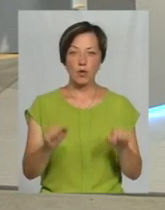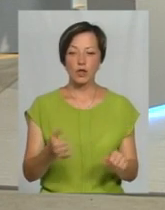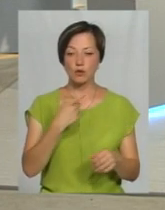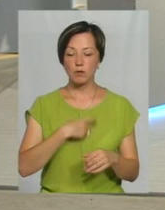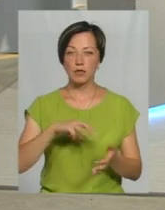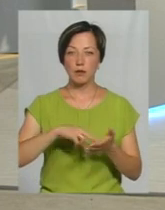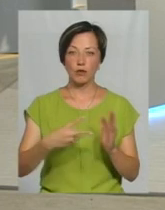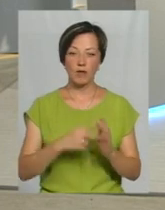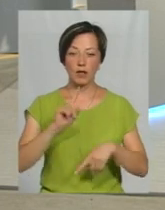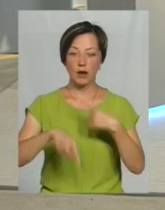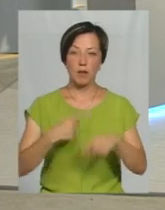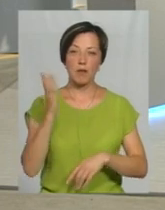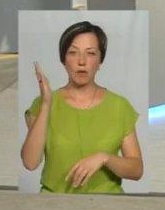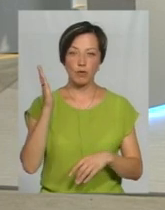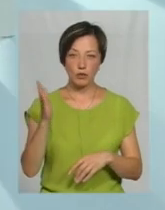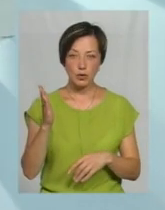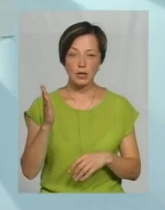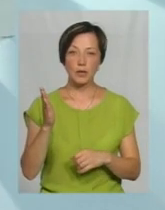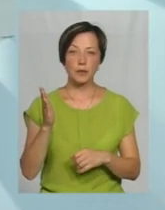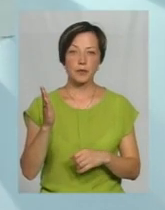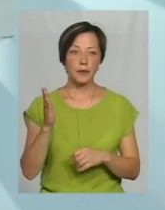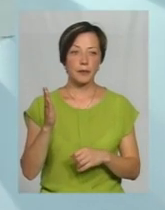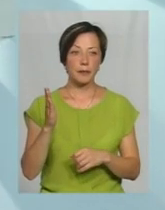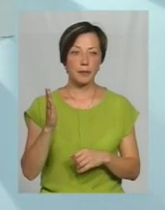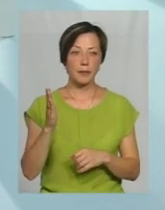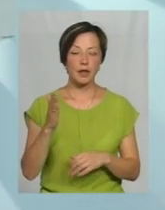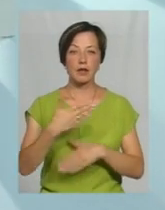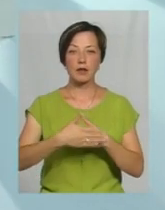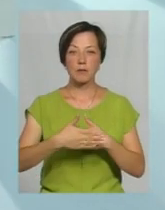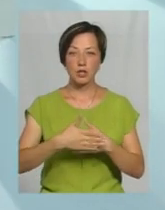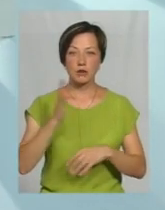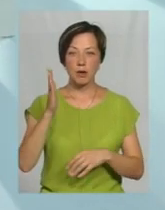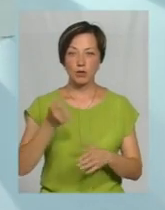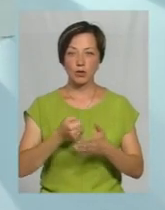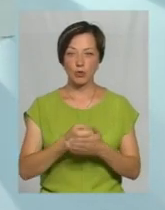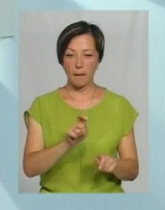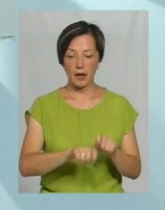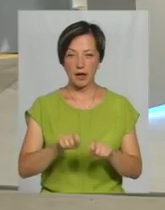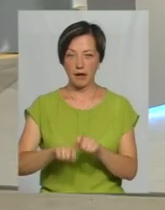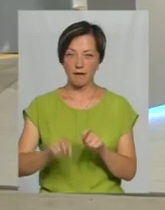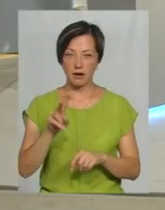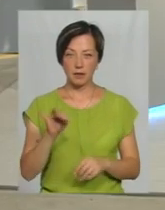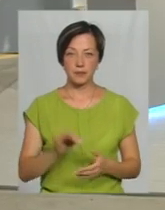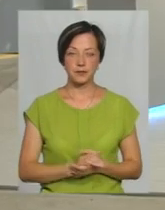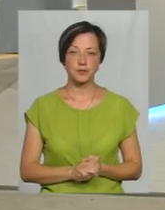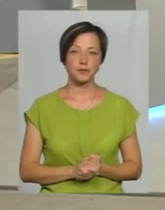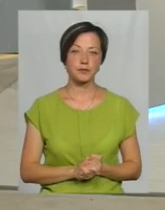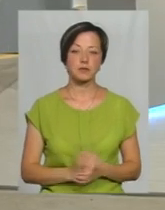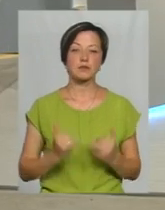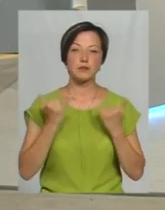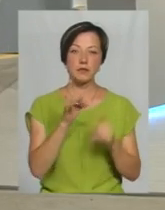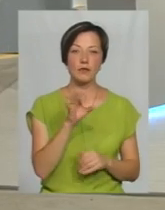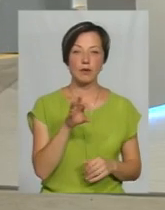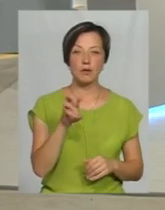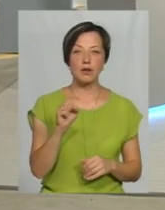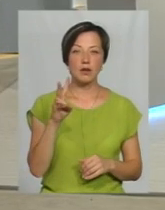запланувати їх на майбутнє, скажімо так, найближче майбутнє до перевірки. Пане Роман,